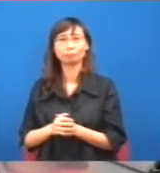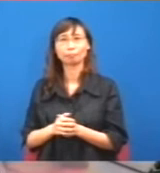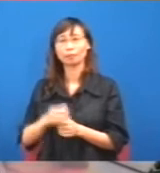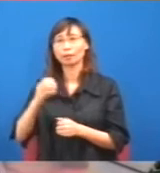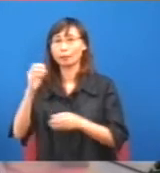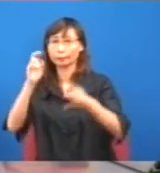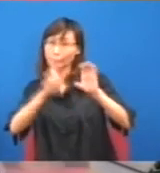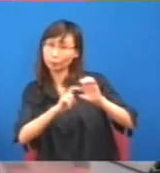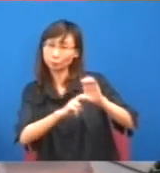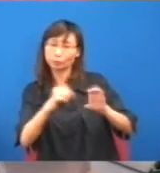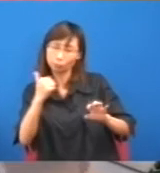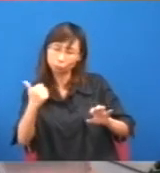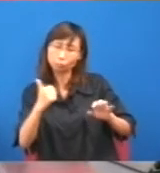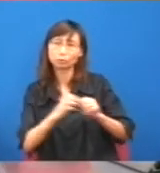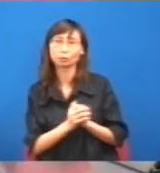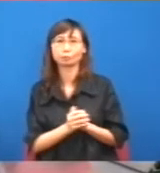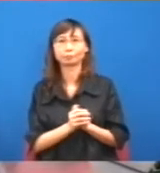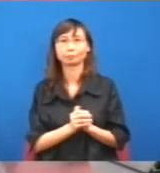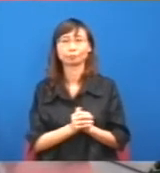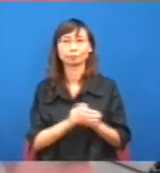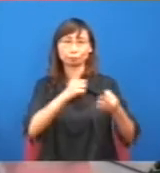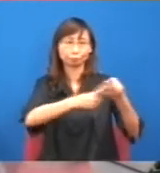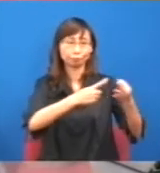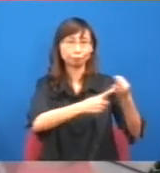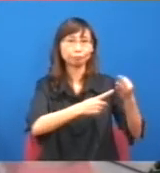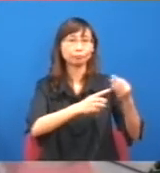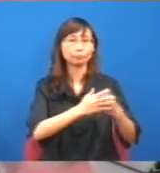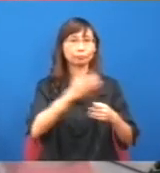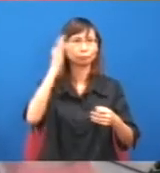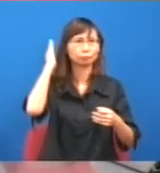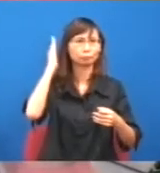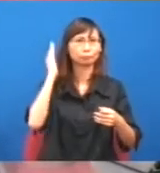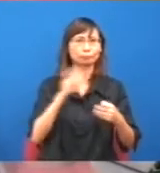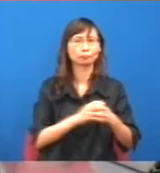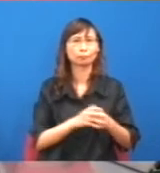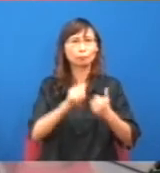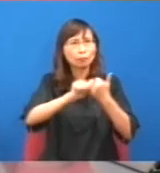他就沒有說採納了,馮劍基就在西邊填海,因為馮劍基真是厲害,為麽要填海呢?